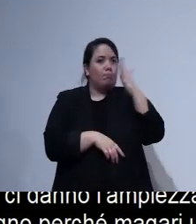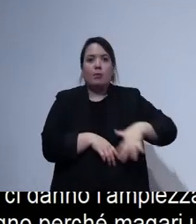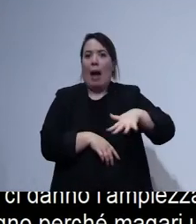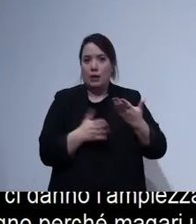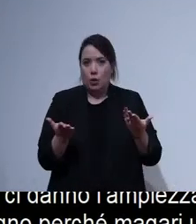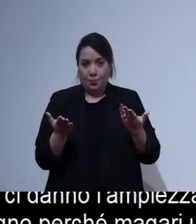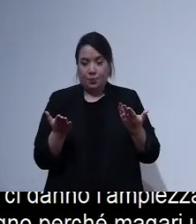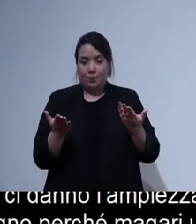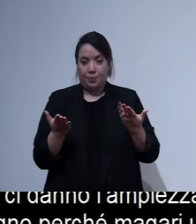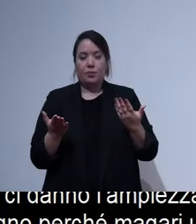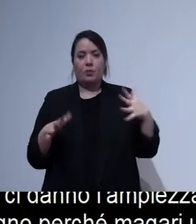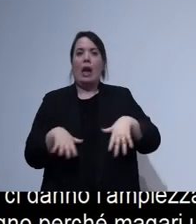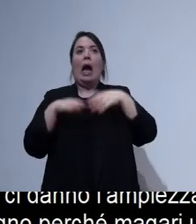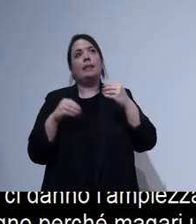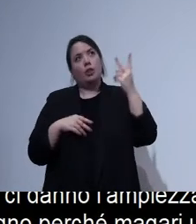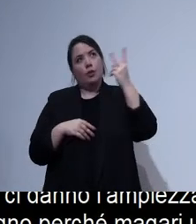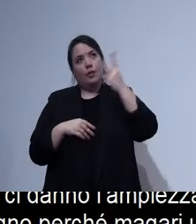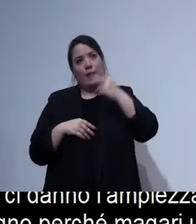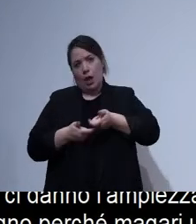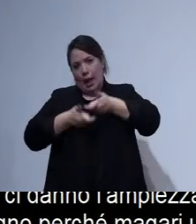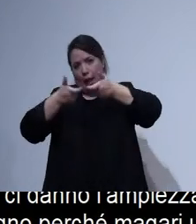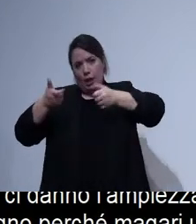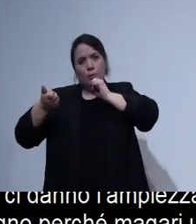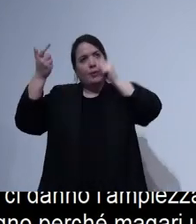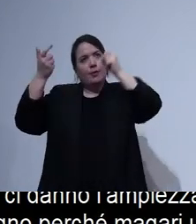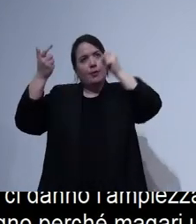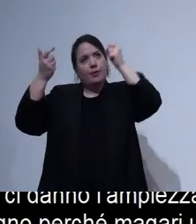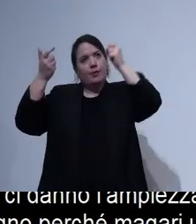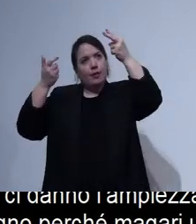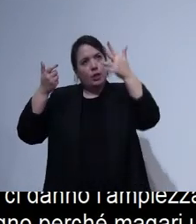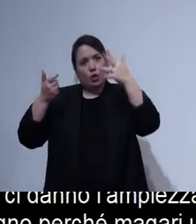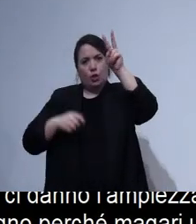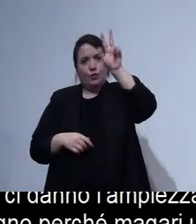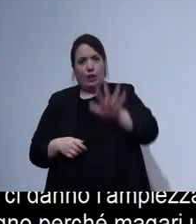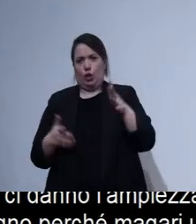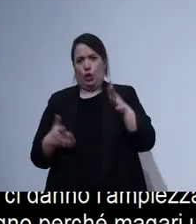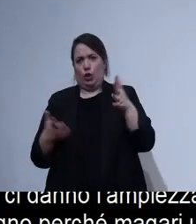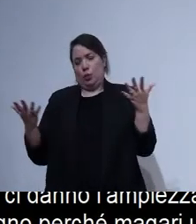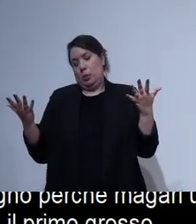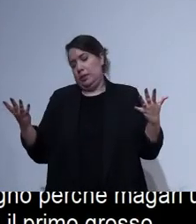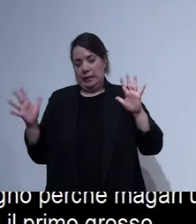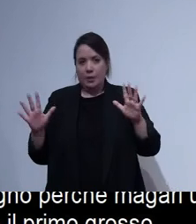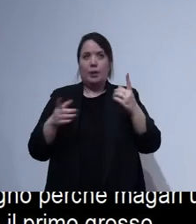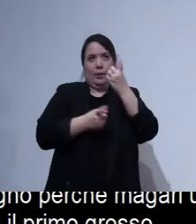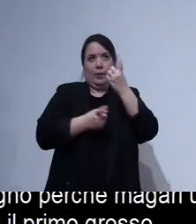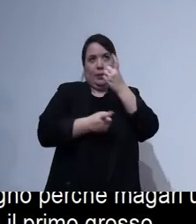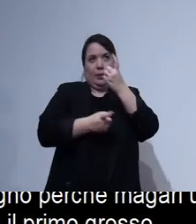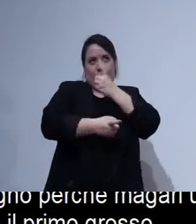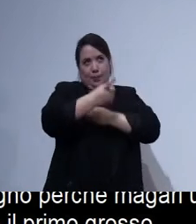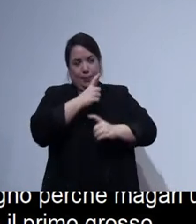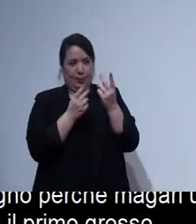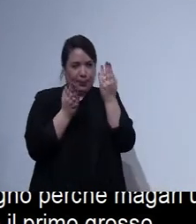25 e quindi anche lì dopo abbiamo capito che le persone impazzivano e diventava un disastro, siamo tornati sui nostri passi